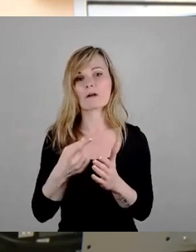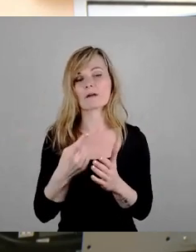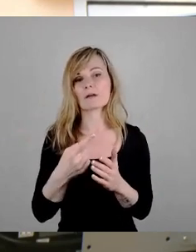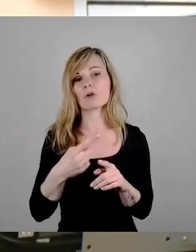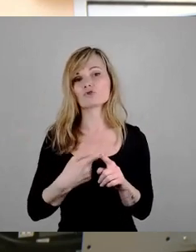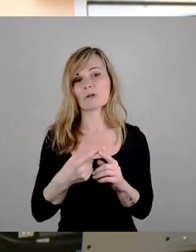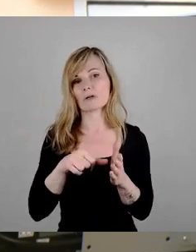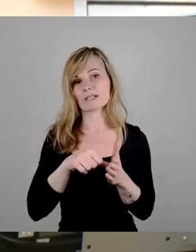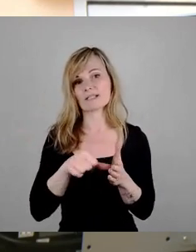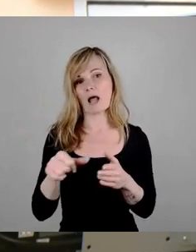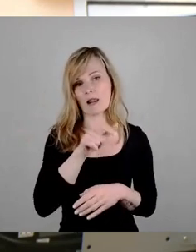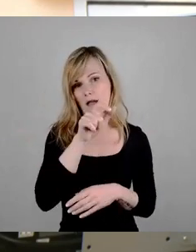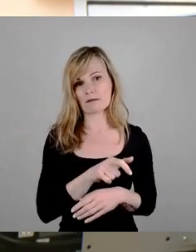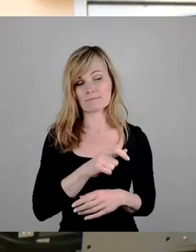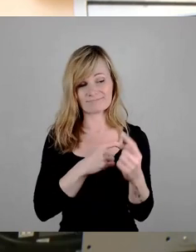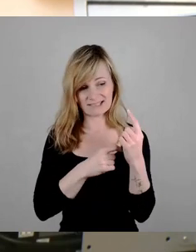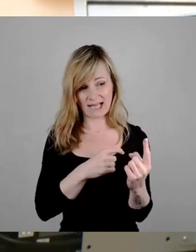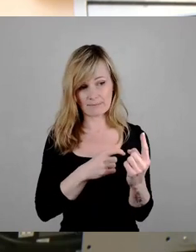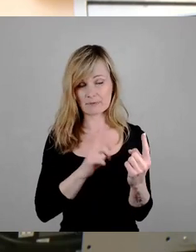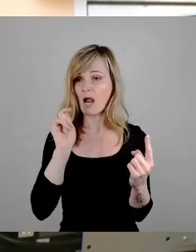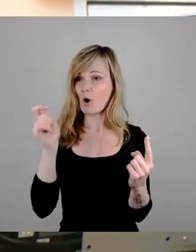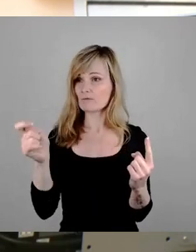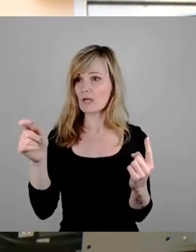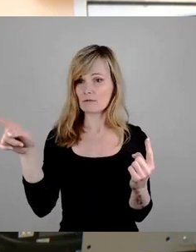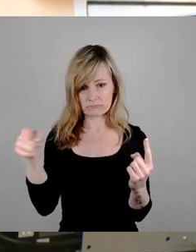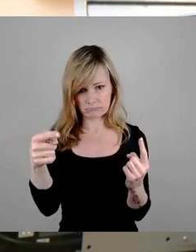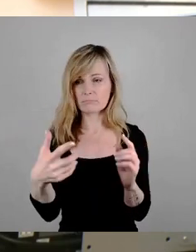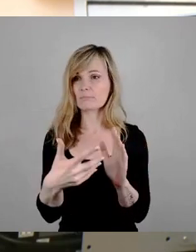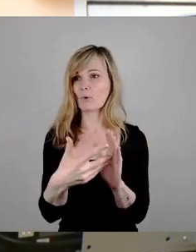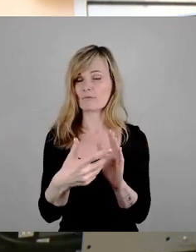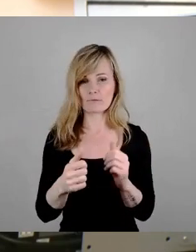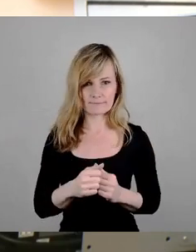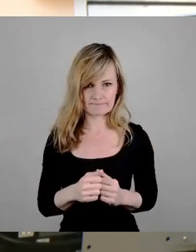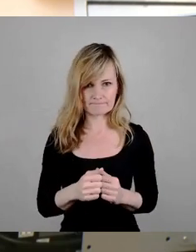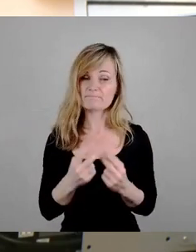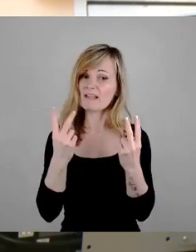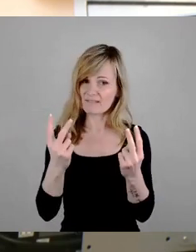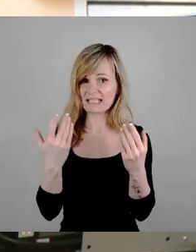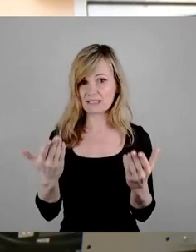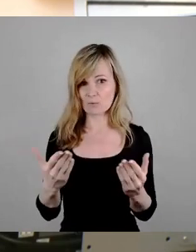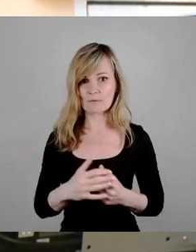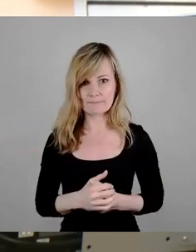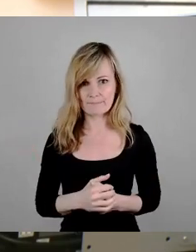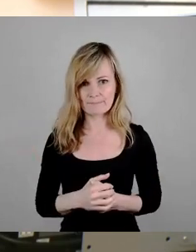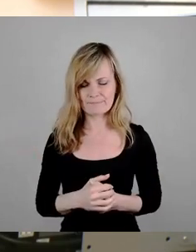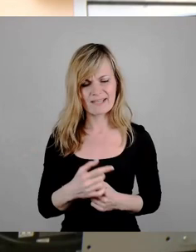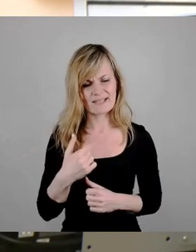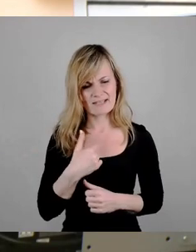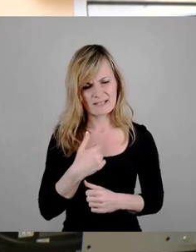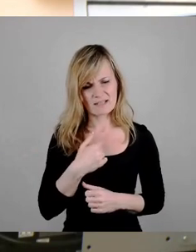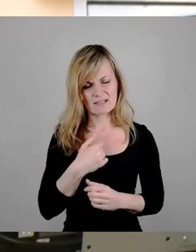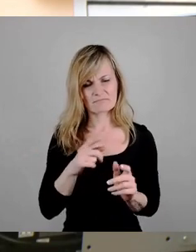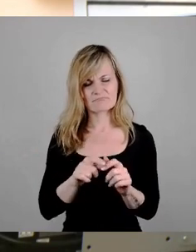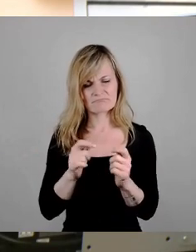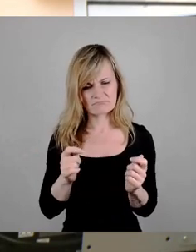Ich finde es auch wichtig, dass man da genauer hinschaut, denn als ich mich damit beschäftigt habe, habe ich auch von Summen gehört, die mich ein